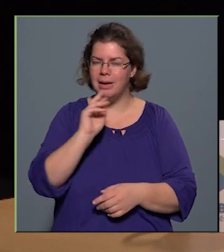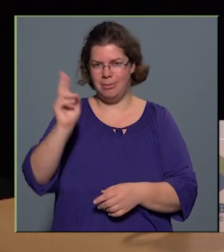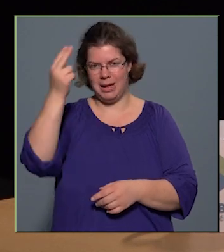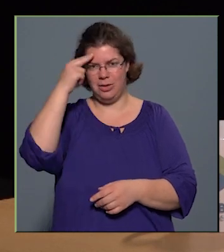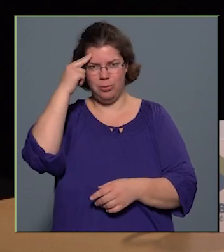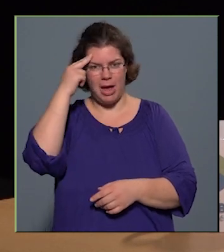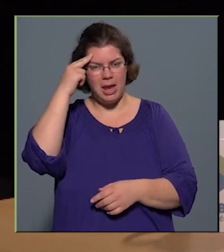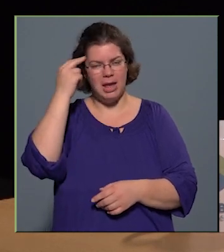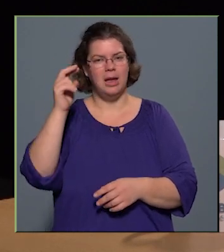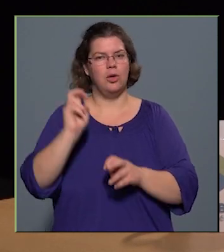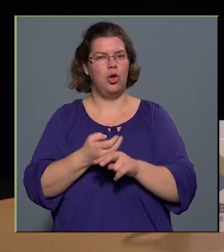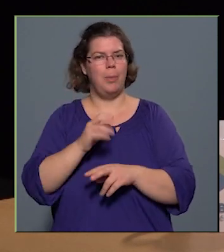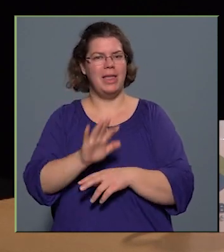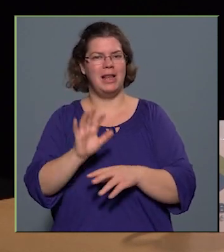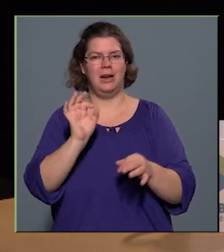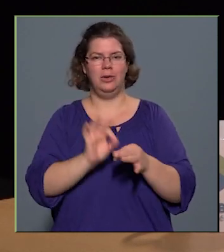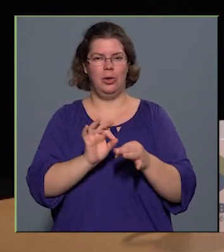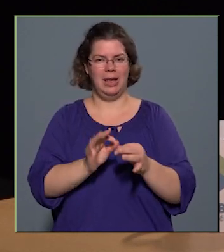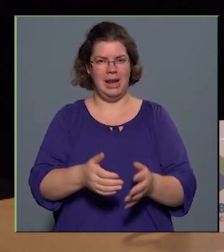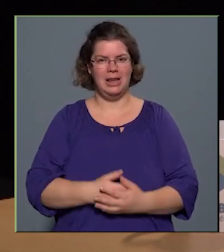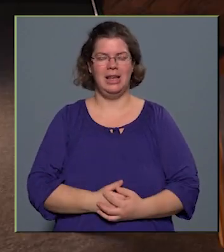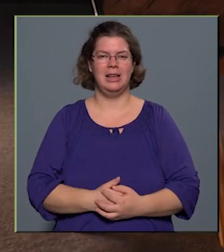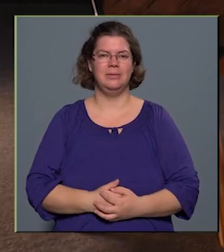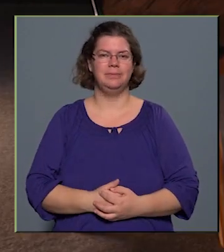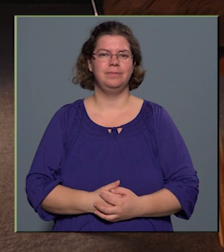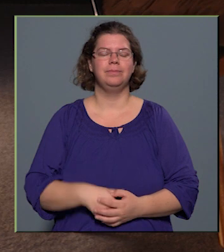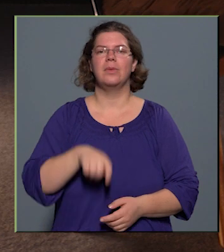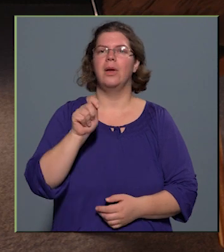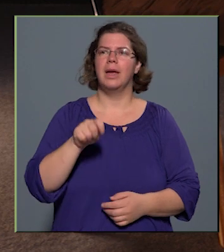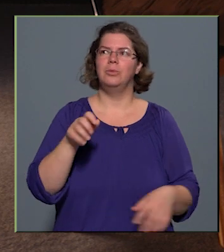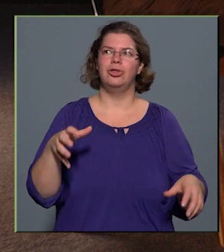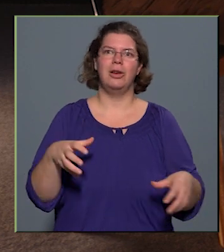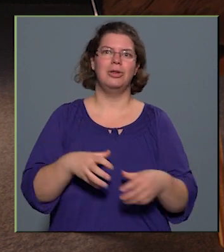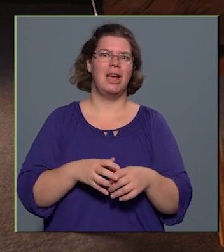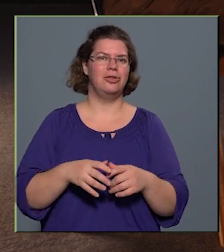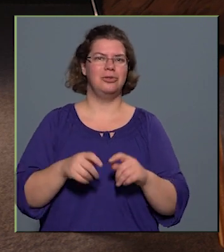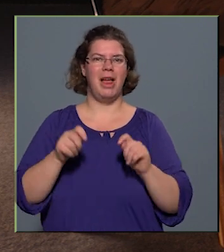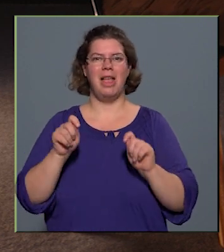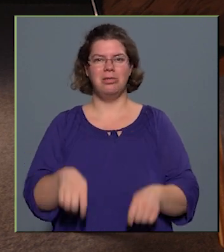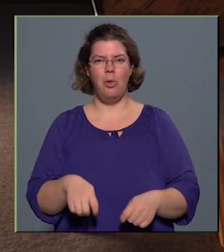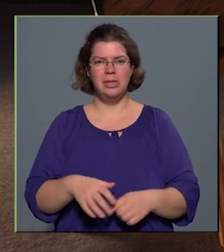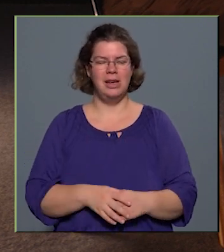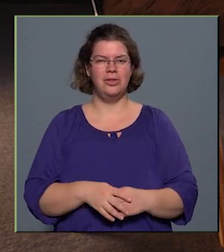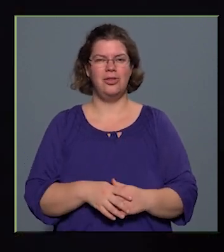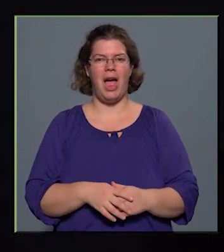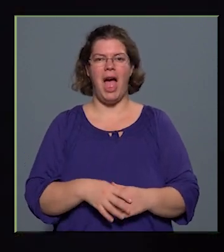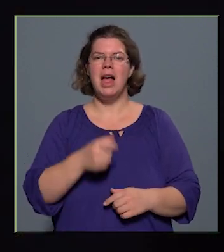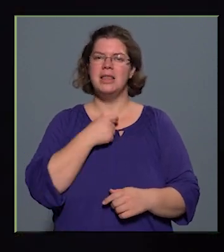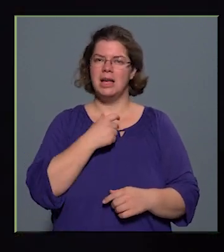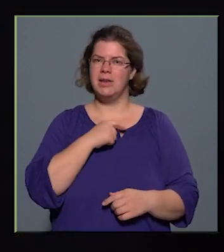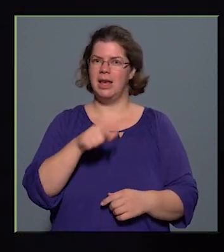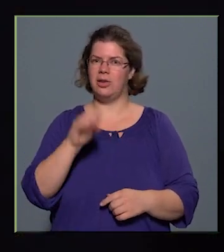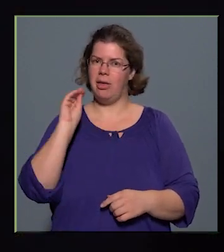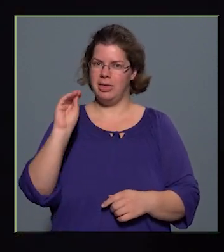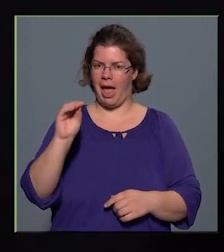kőbányának a történetét. A képviselőtestület döntése, a szavazás azt